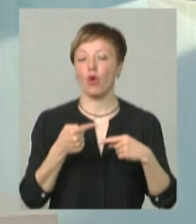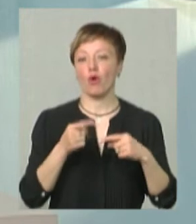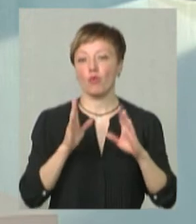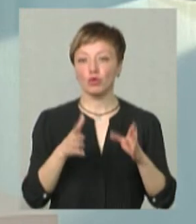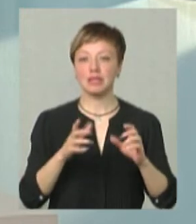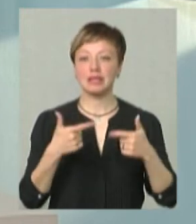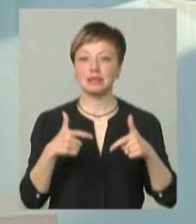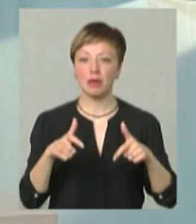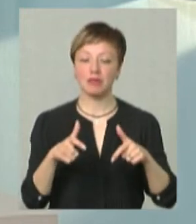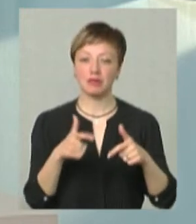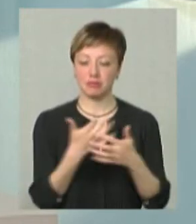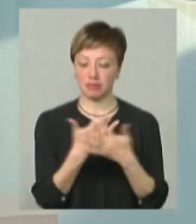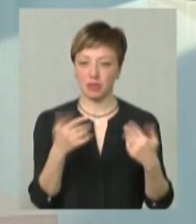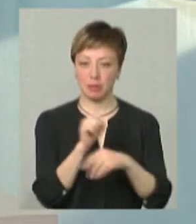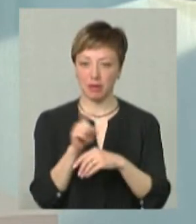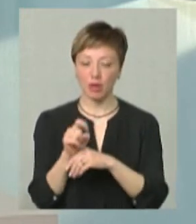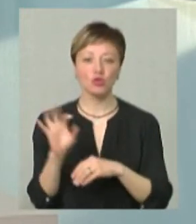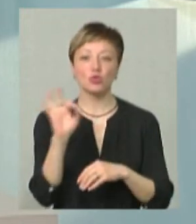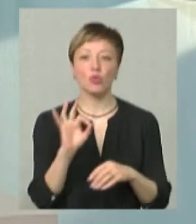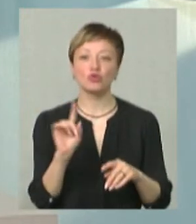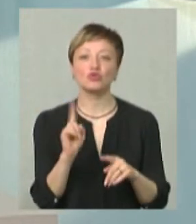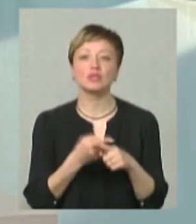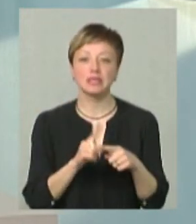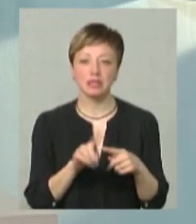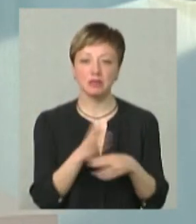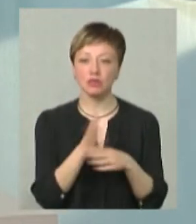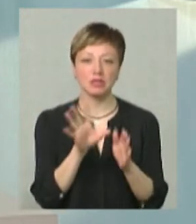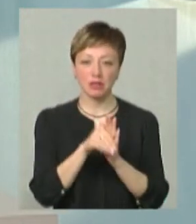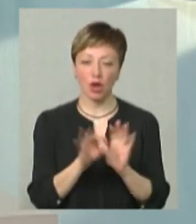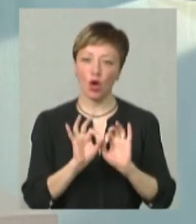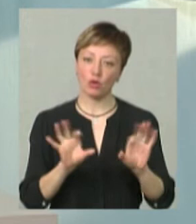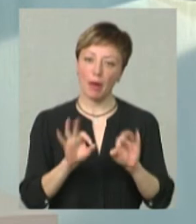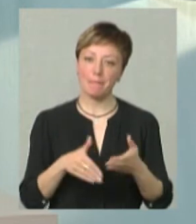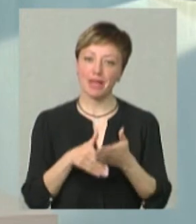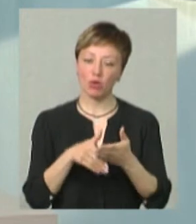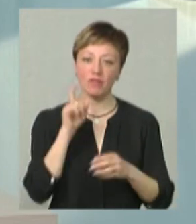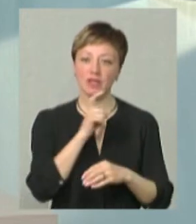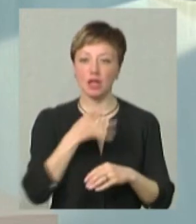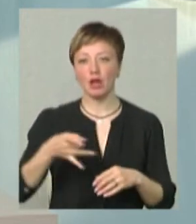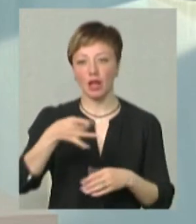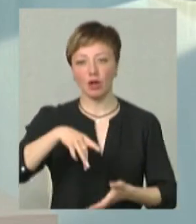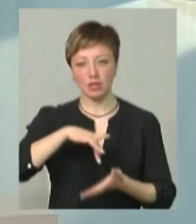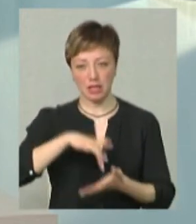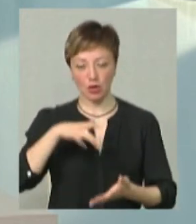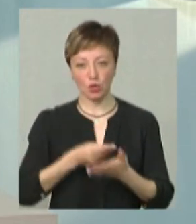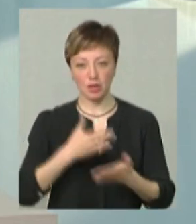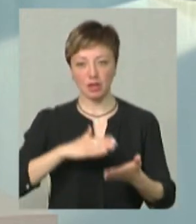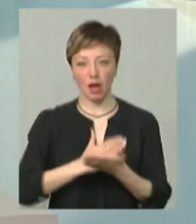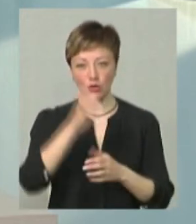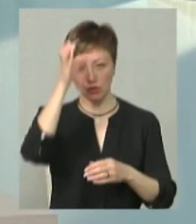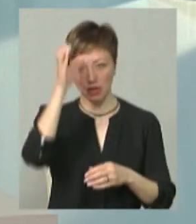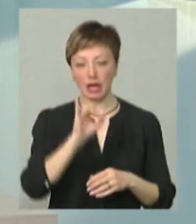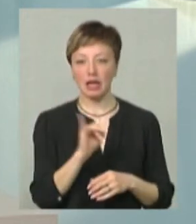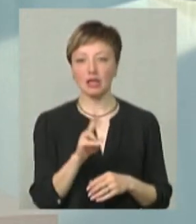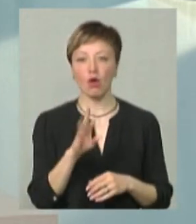мультипредметний тест. Про те, що це і з яких частин складається, розповіла методистка Вінницького регіонального центру оцінювання освіти